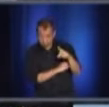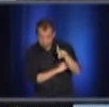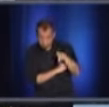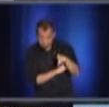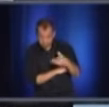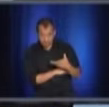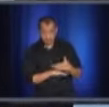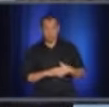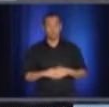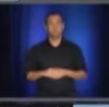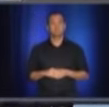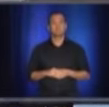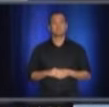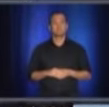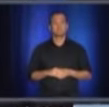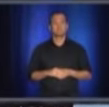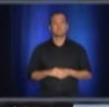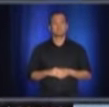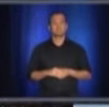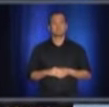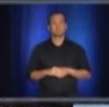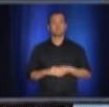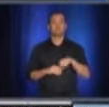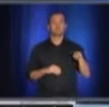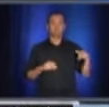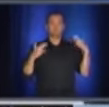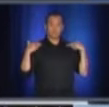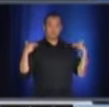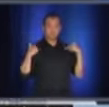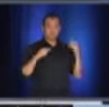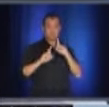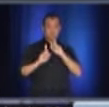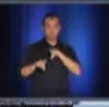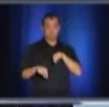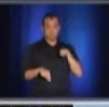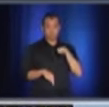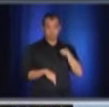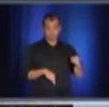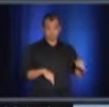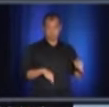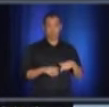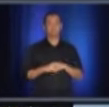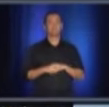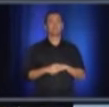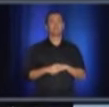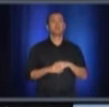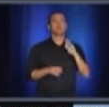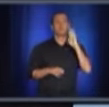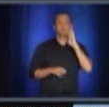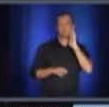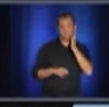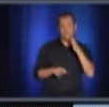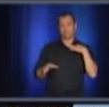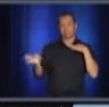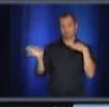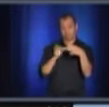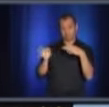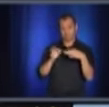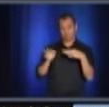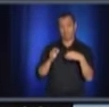Je vais le résumer, puisque nous avons des explications à offrir dans les semaines à venir